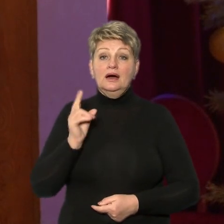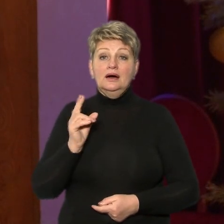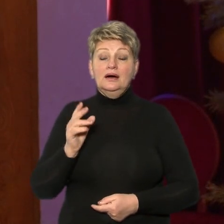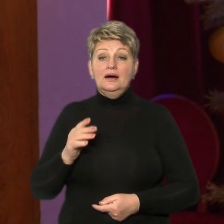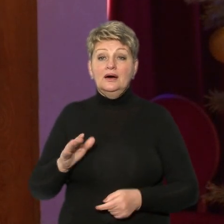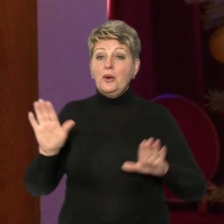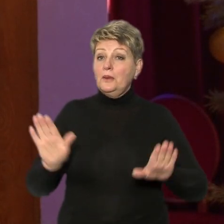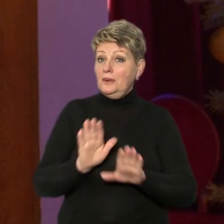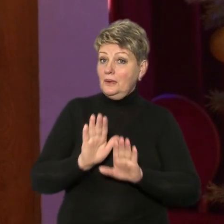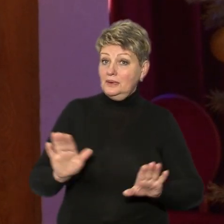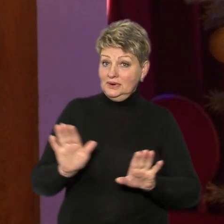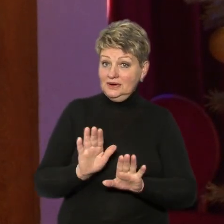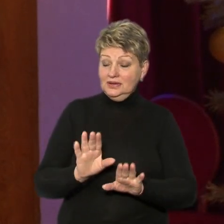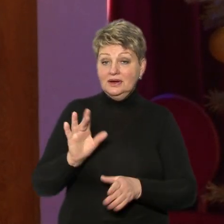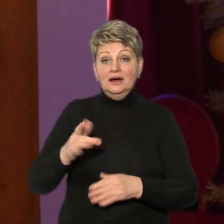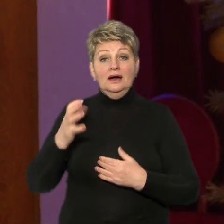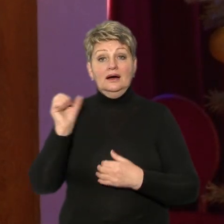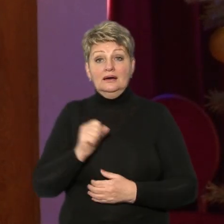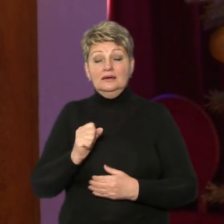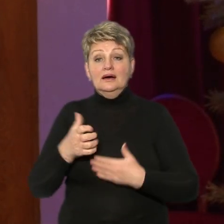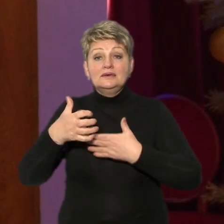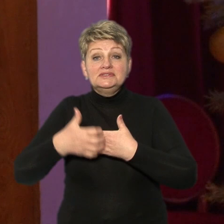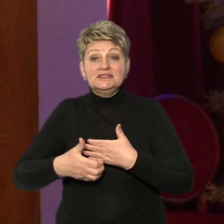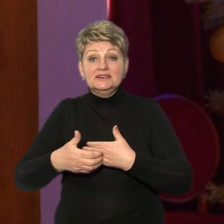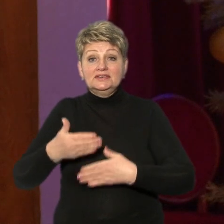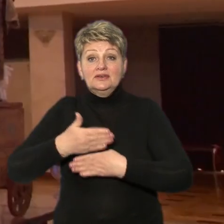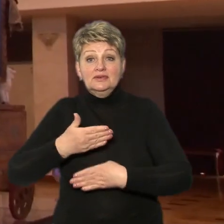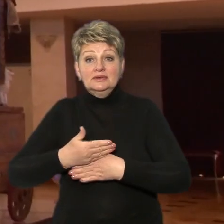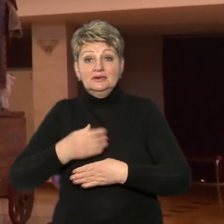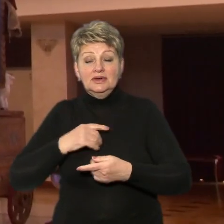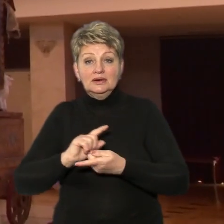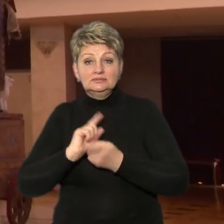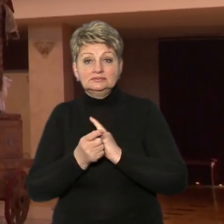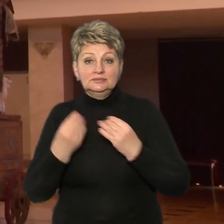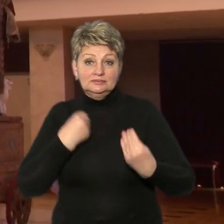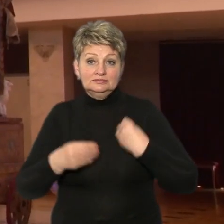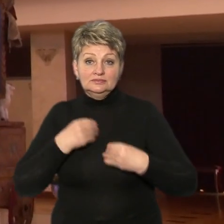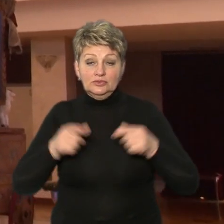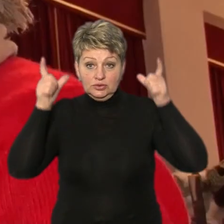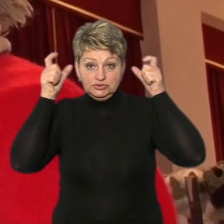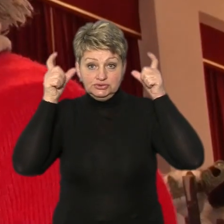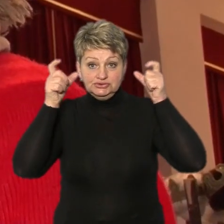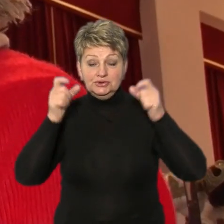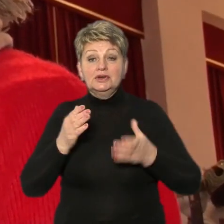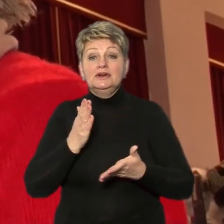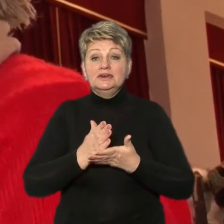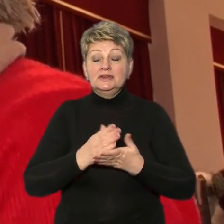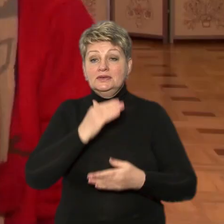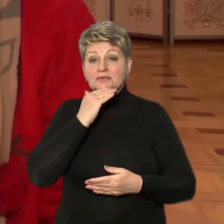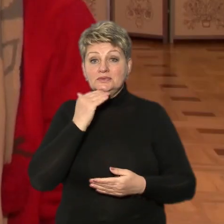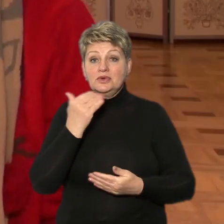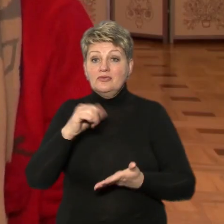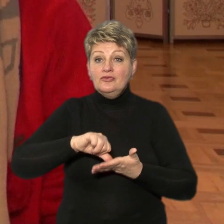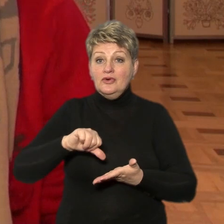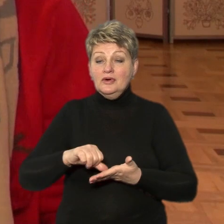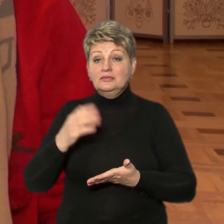але також всередині вистави я перевдягаюся в чорта. Чимало ролей, каже актор Валерій Бондаренко, дісталось і йому.